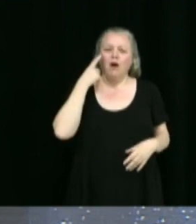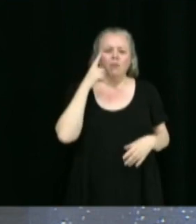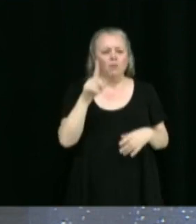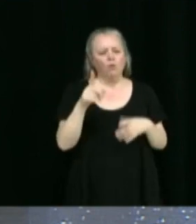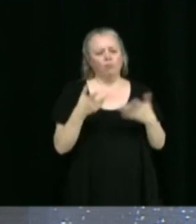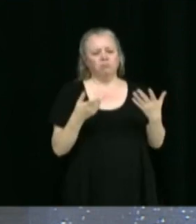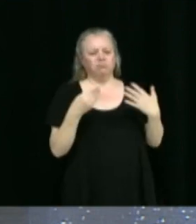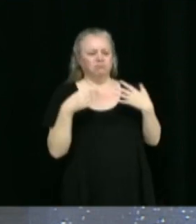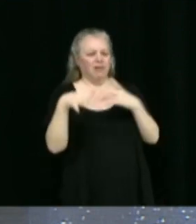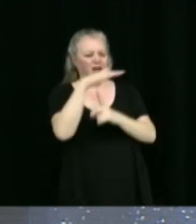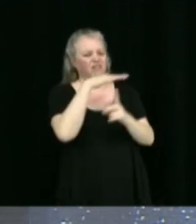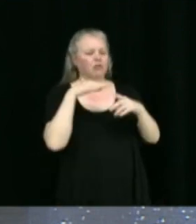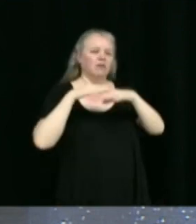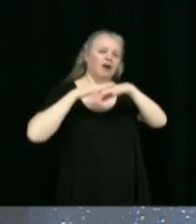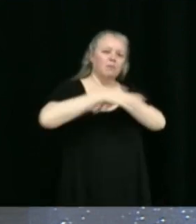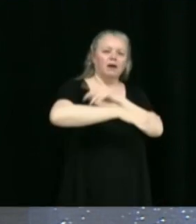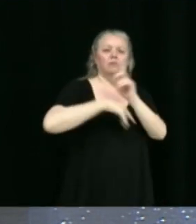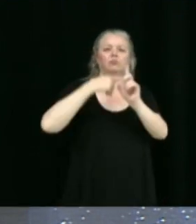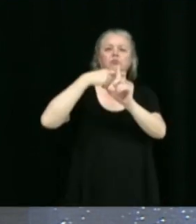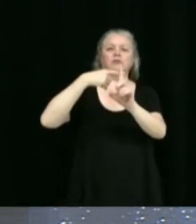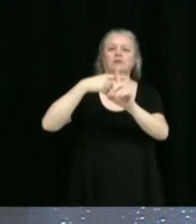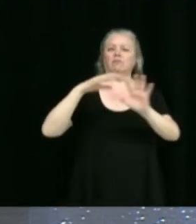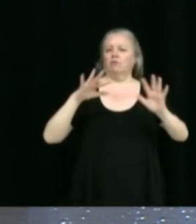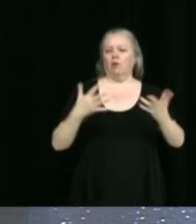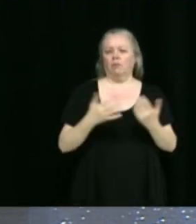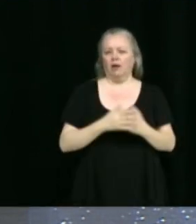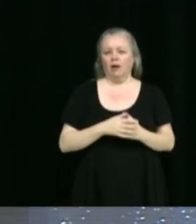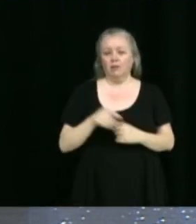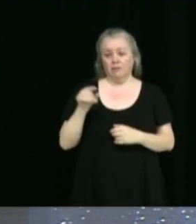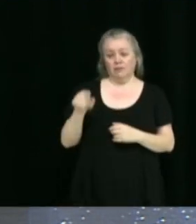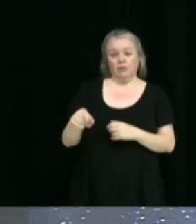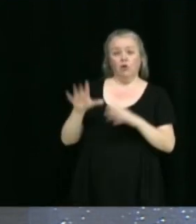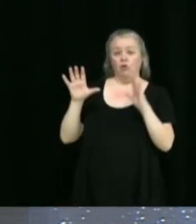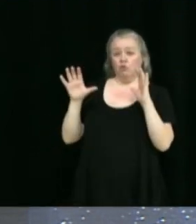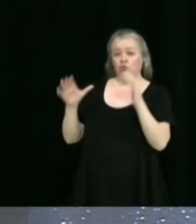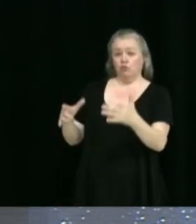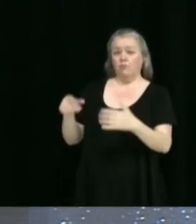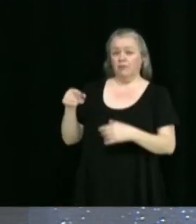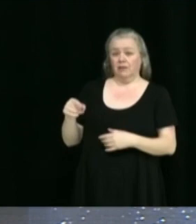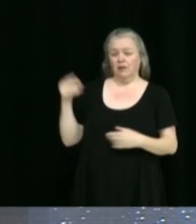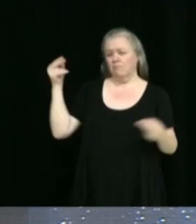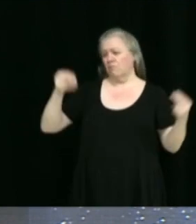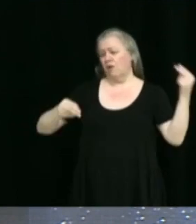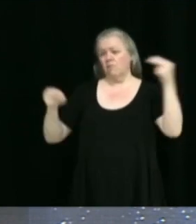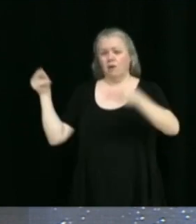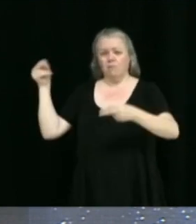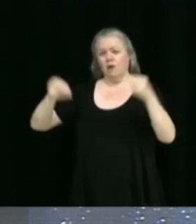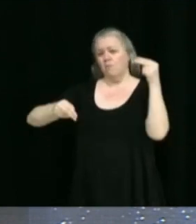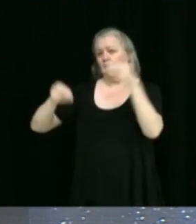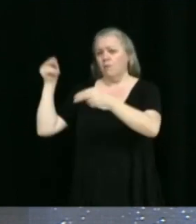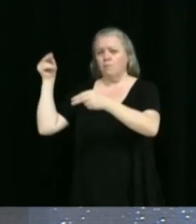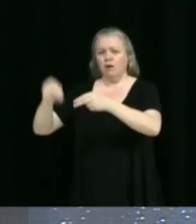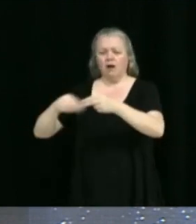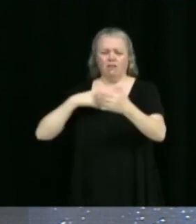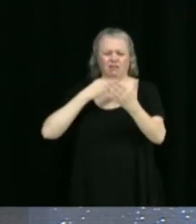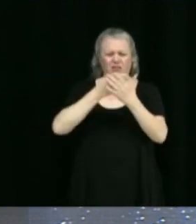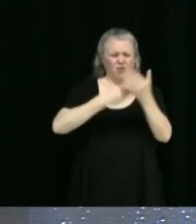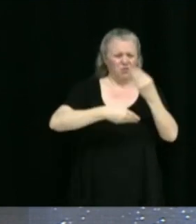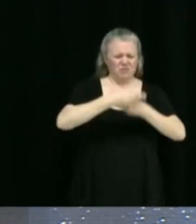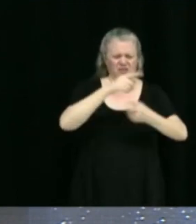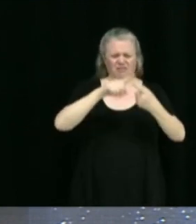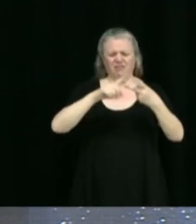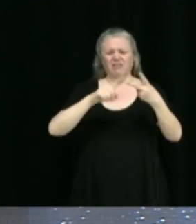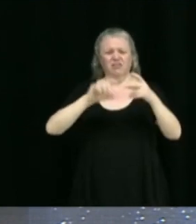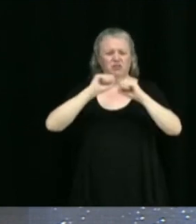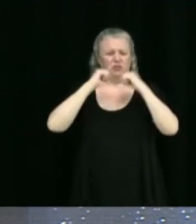notre environnement. Donc, avec la composition de ce comité-là qui regroupe des personnalités du monde économique, social et